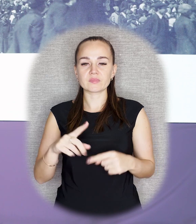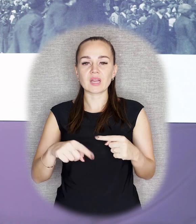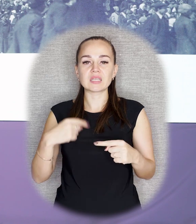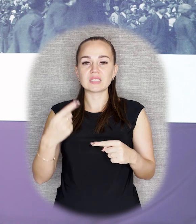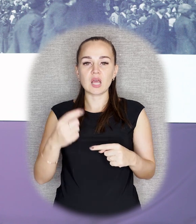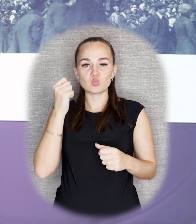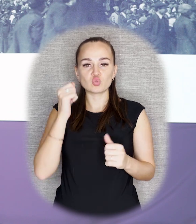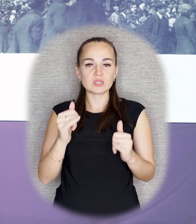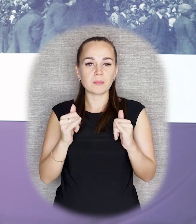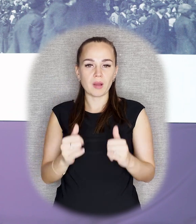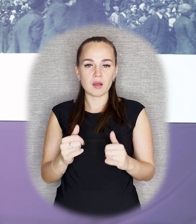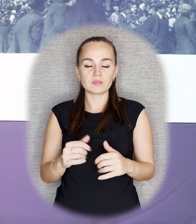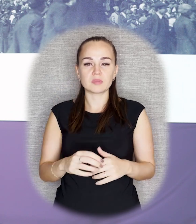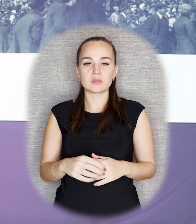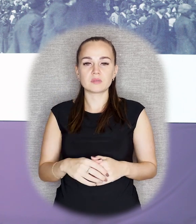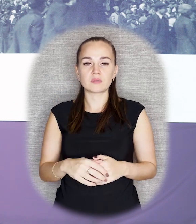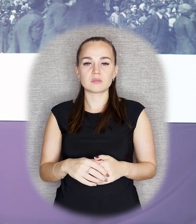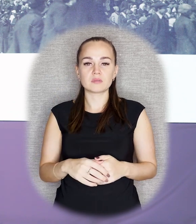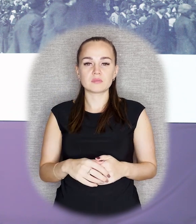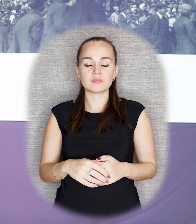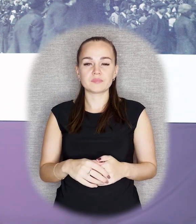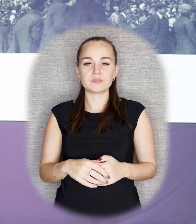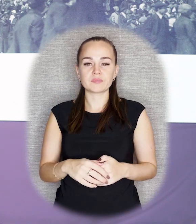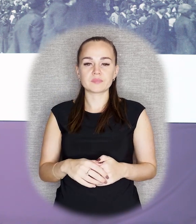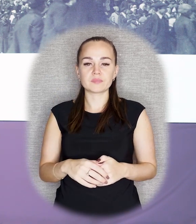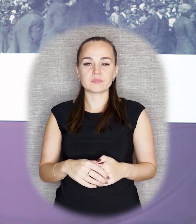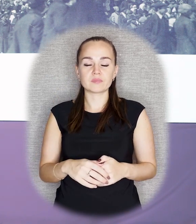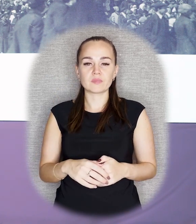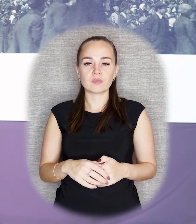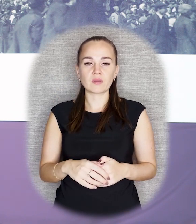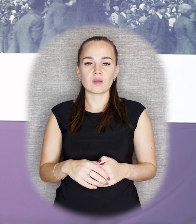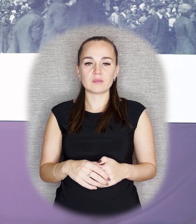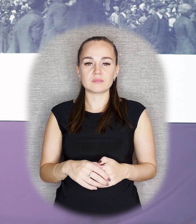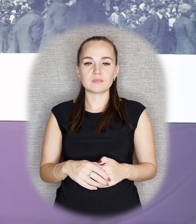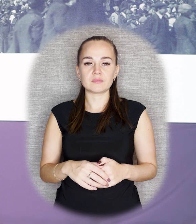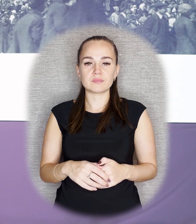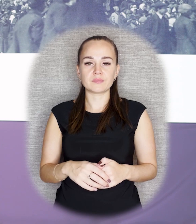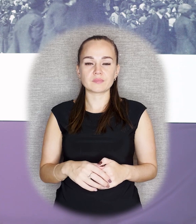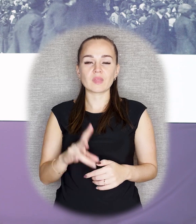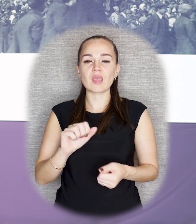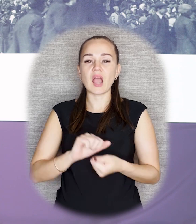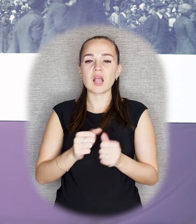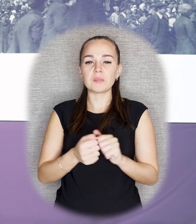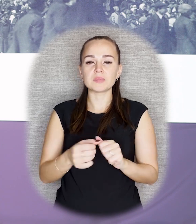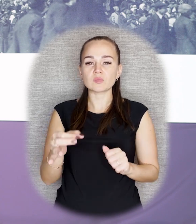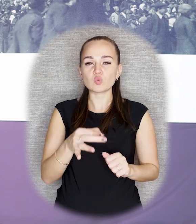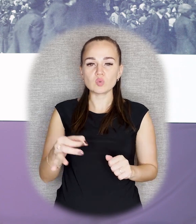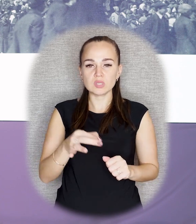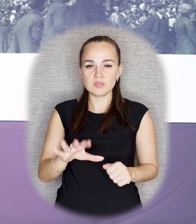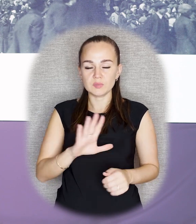Следующий памятник работы Блоха — это «Освобожденный труд», памятник, который появился на Каменном острове.